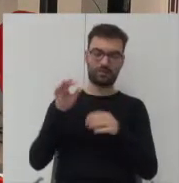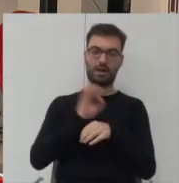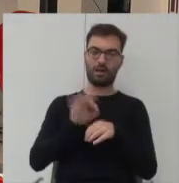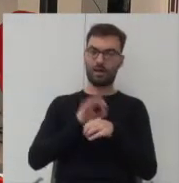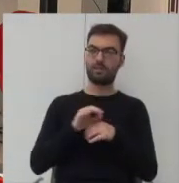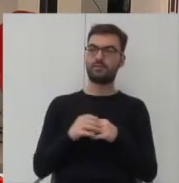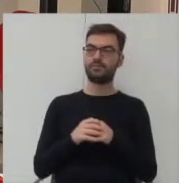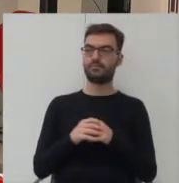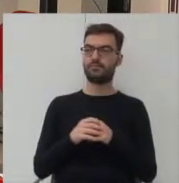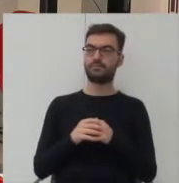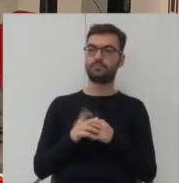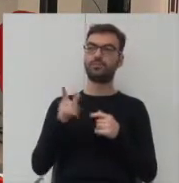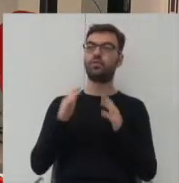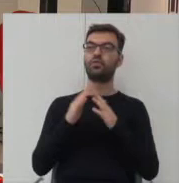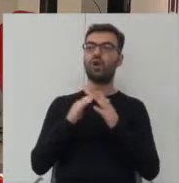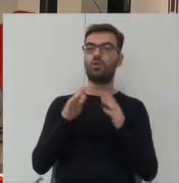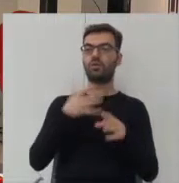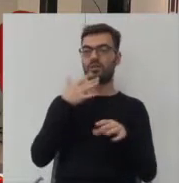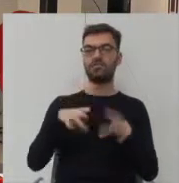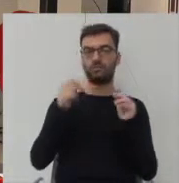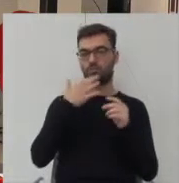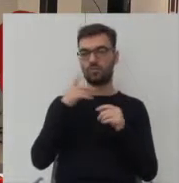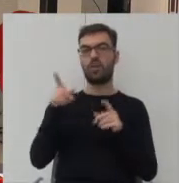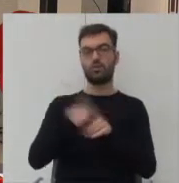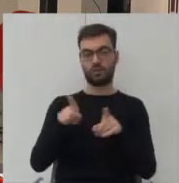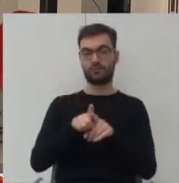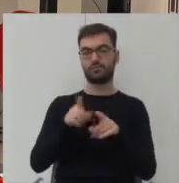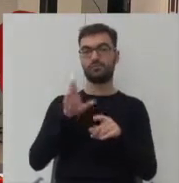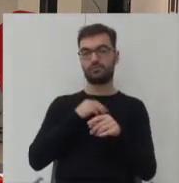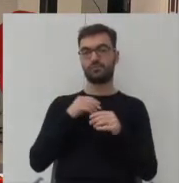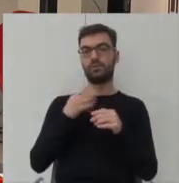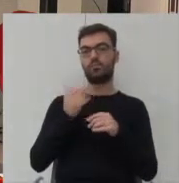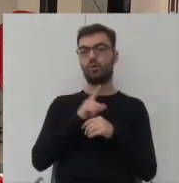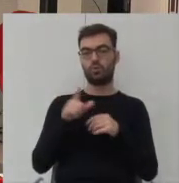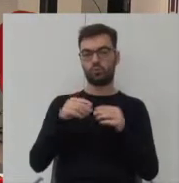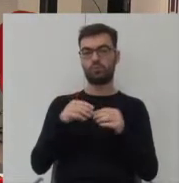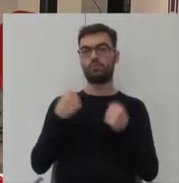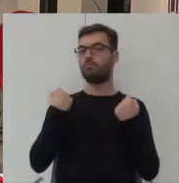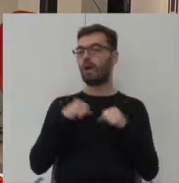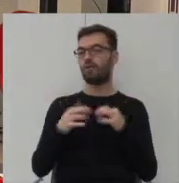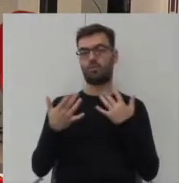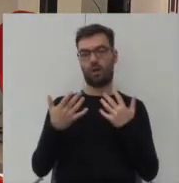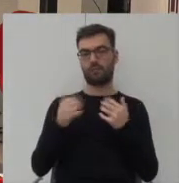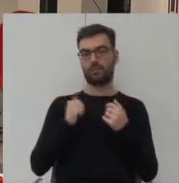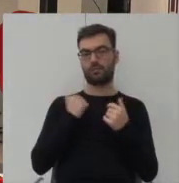których wspominałem na początku także operują modułem bardzo łatwym do